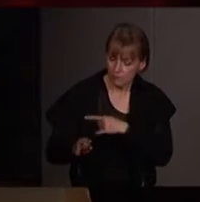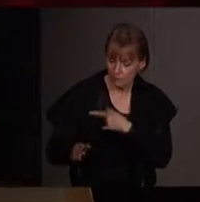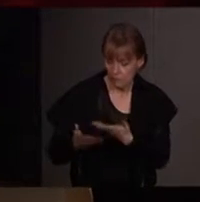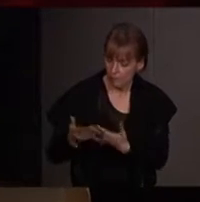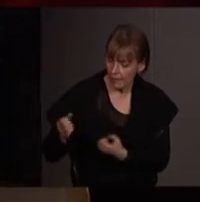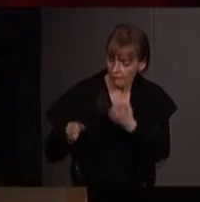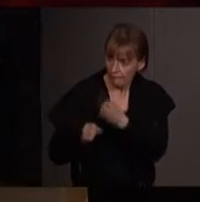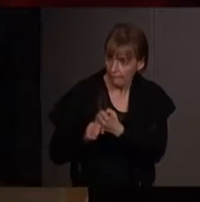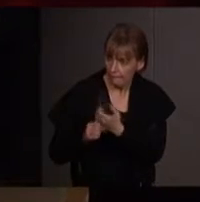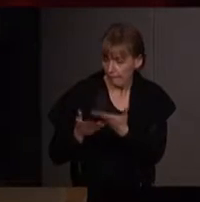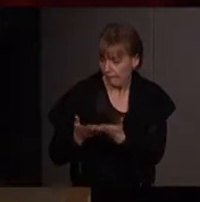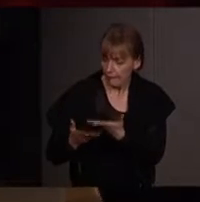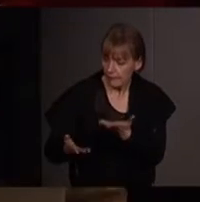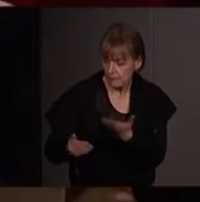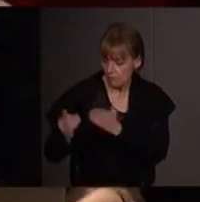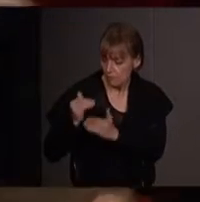cycle, de la BPI.